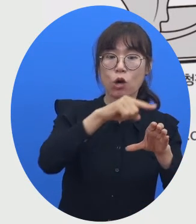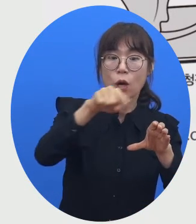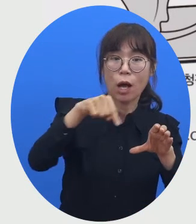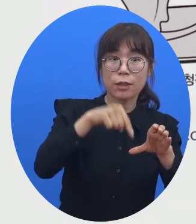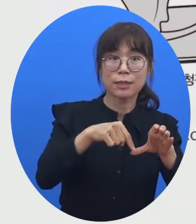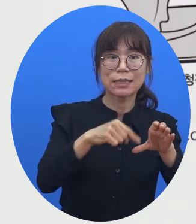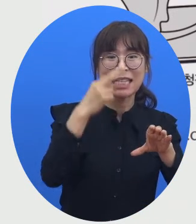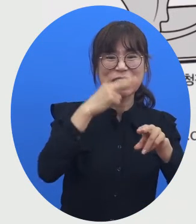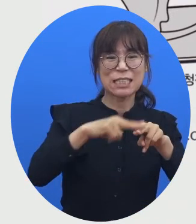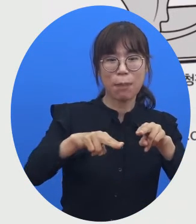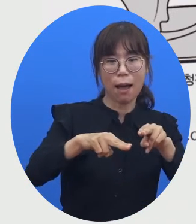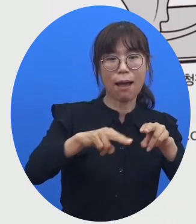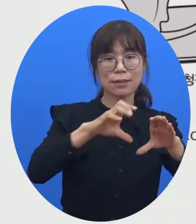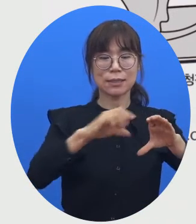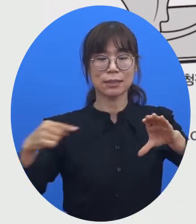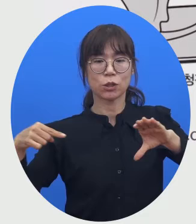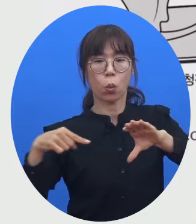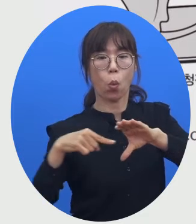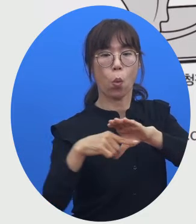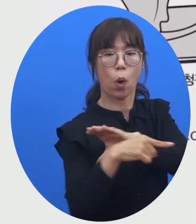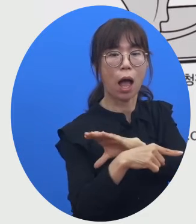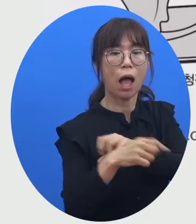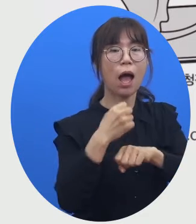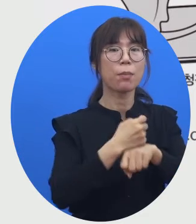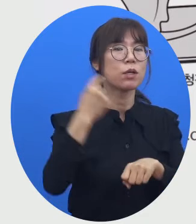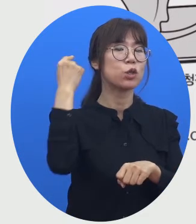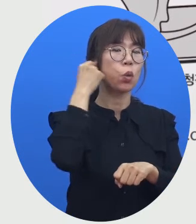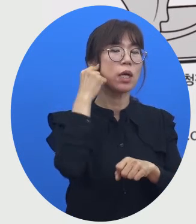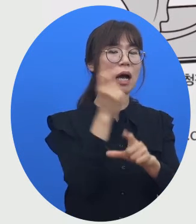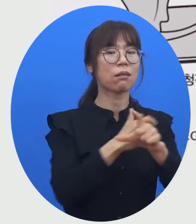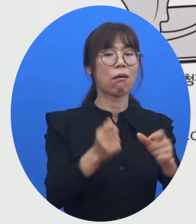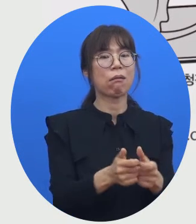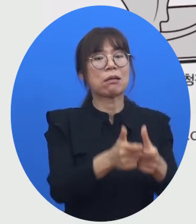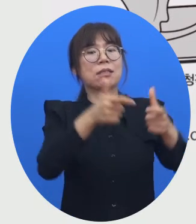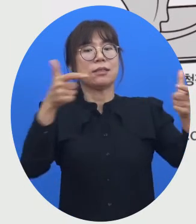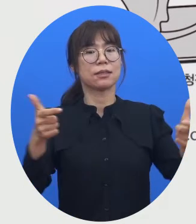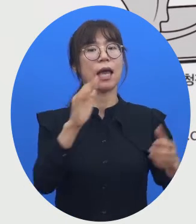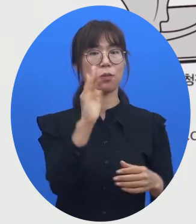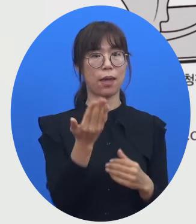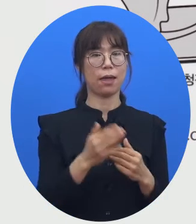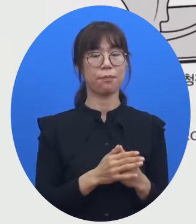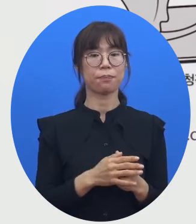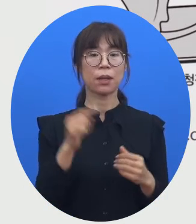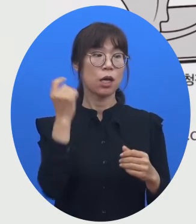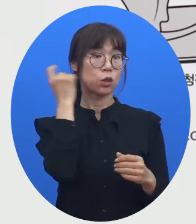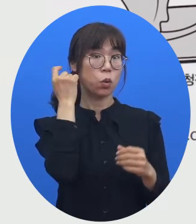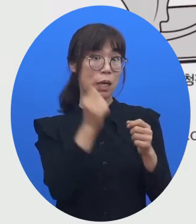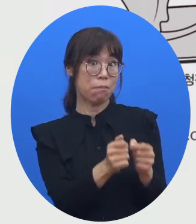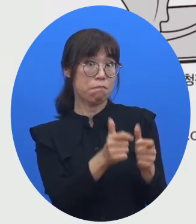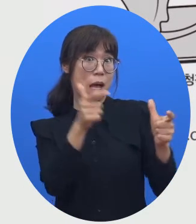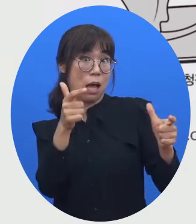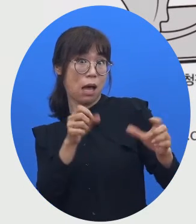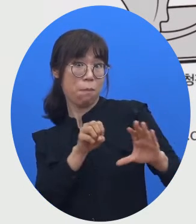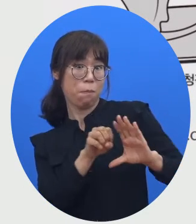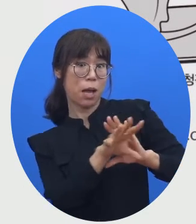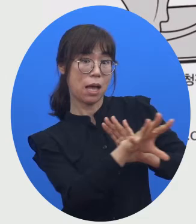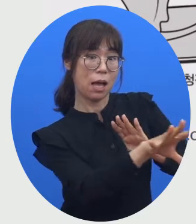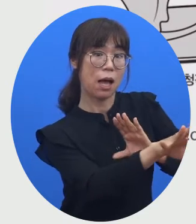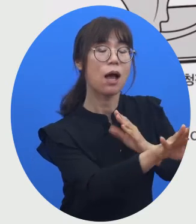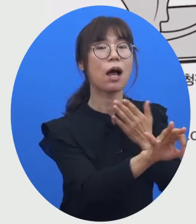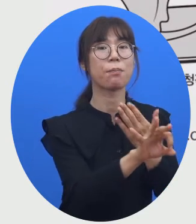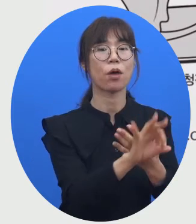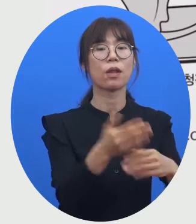증폭되게 됩니다. 이 증폭된 초음파가 발산이 되게 되면 발산된 초음파가 다른